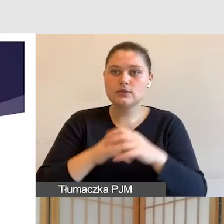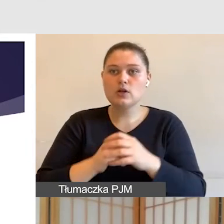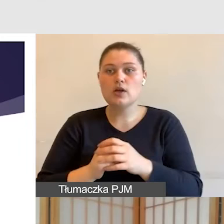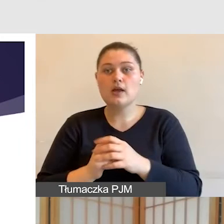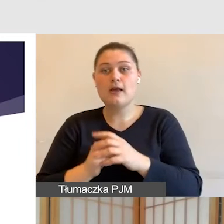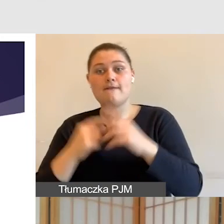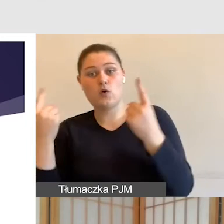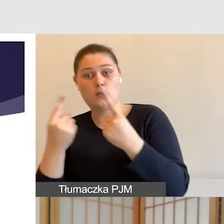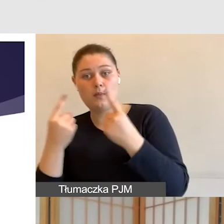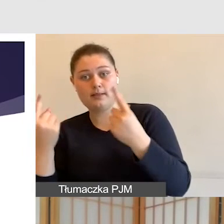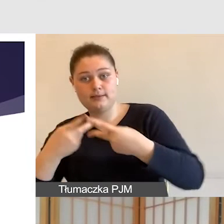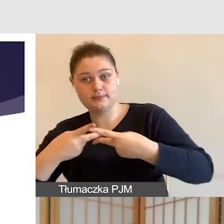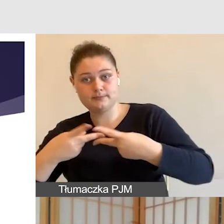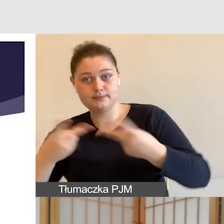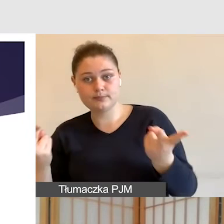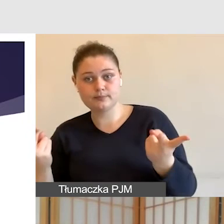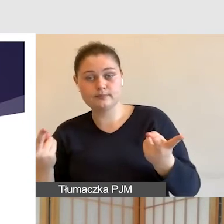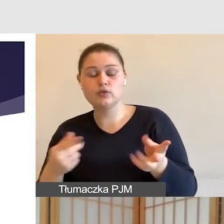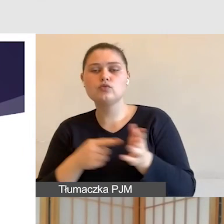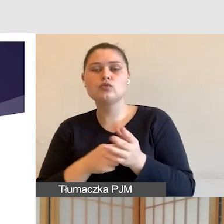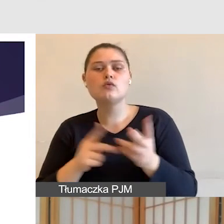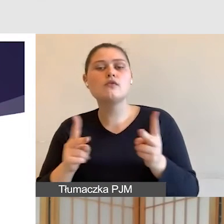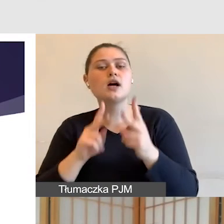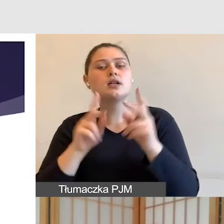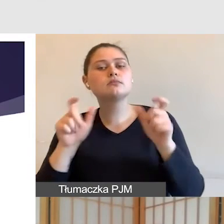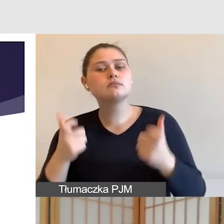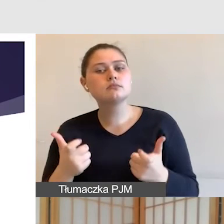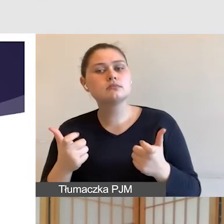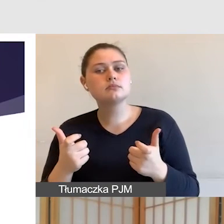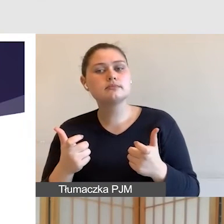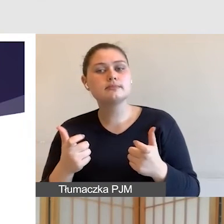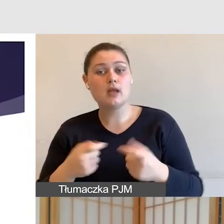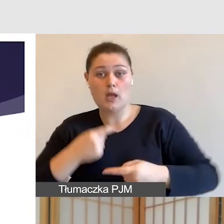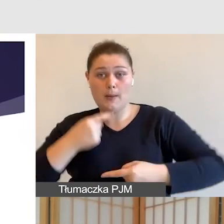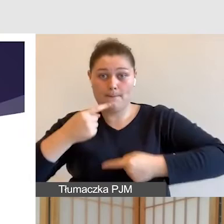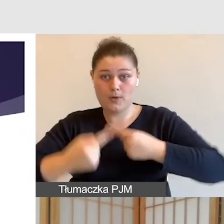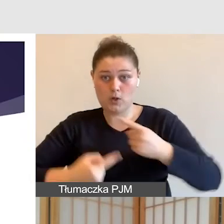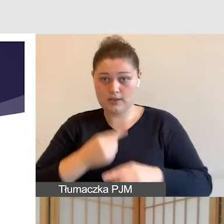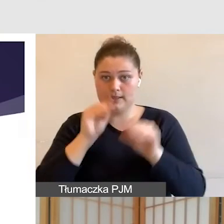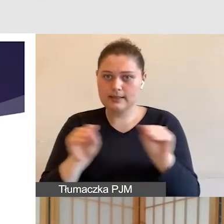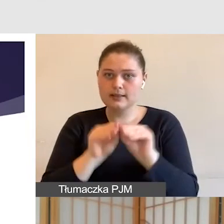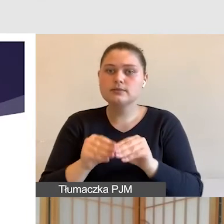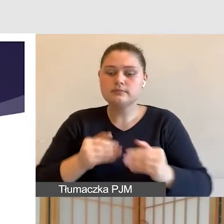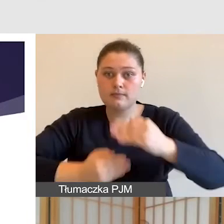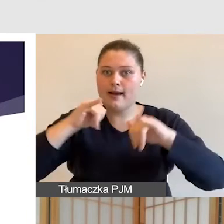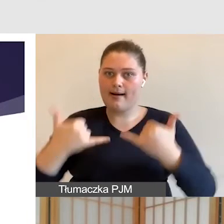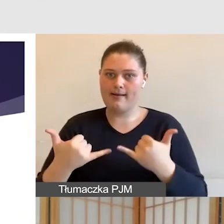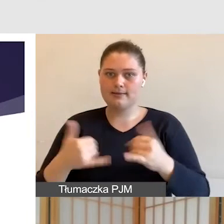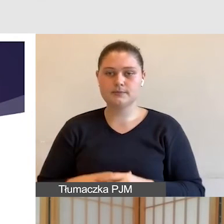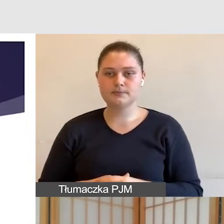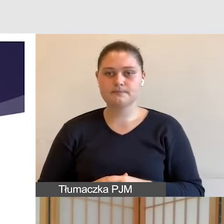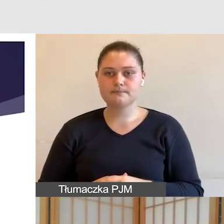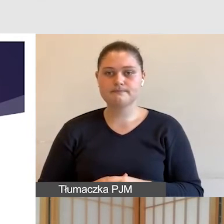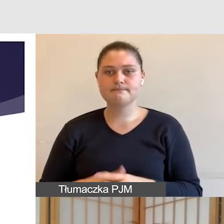sposób sam proces dydaktyczny powinien być przygotowany. Przede wszystkim mam tutaj na myśli